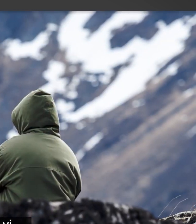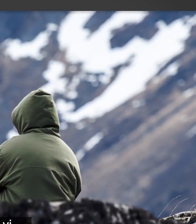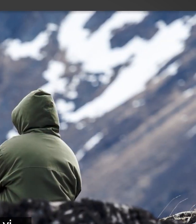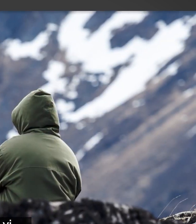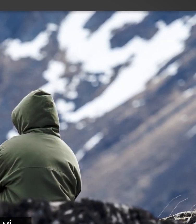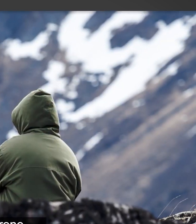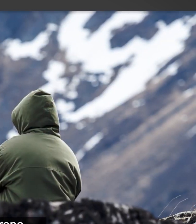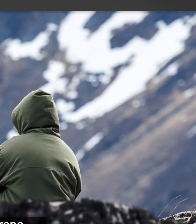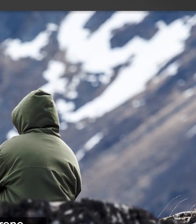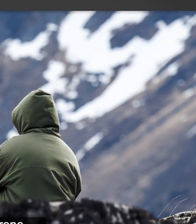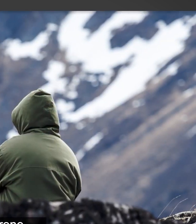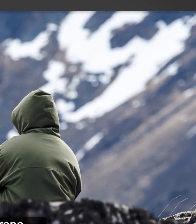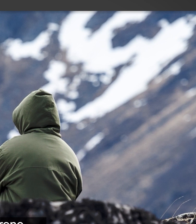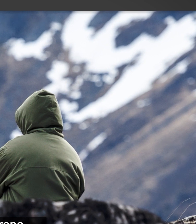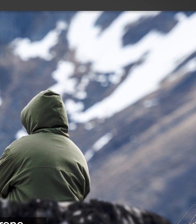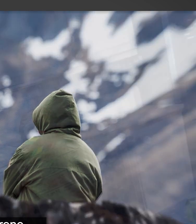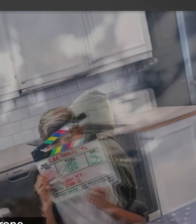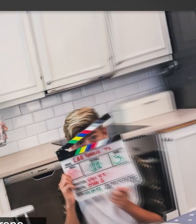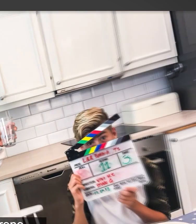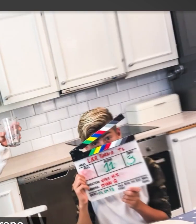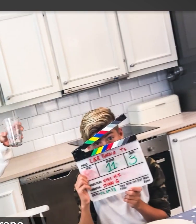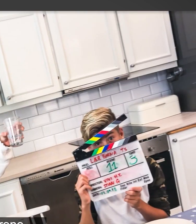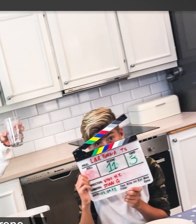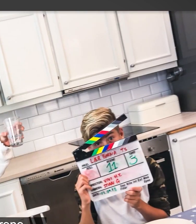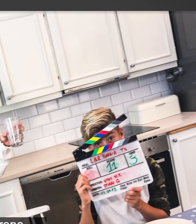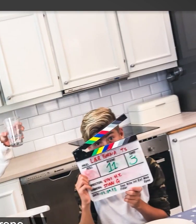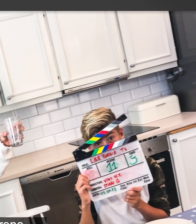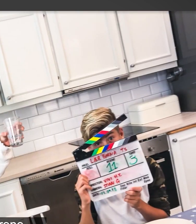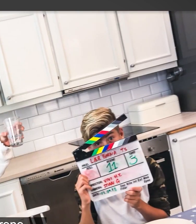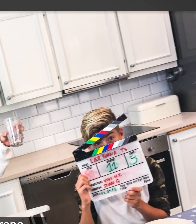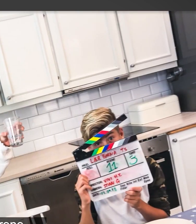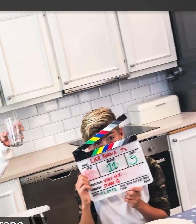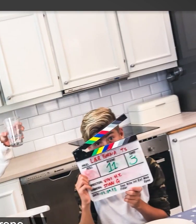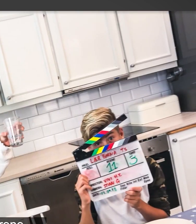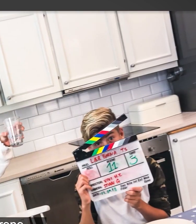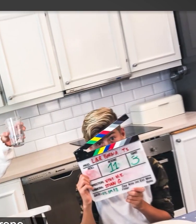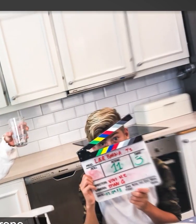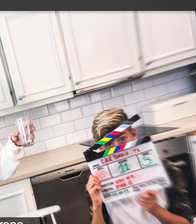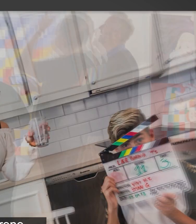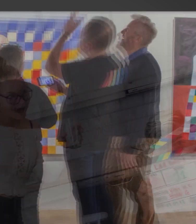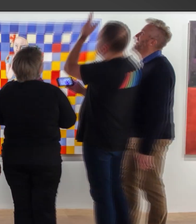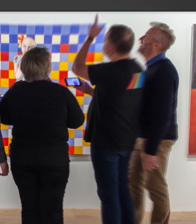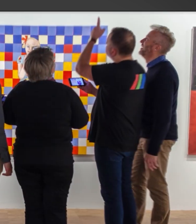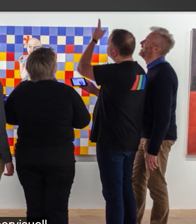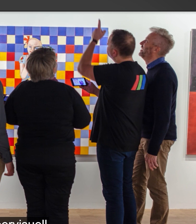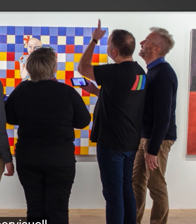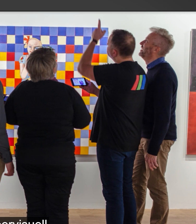skapt en arbeidsplass der glasstaket og barrierene som døve møter daglig ikke fantes.